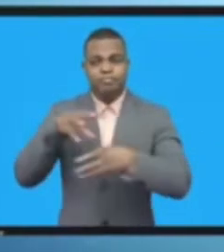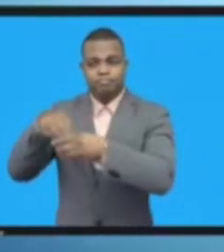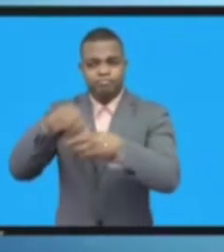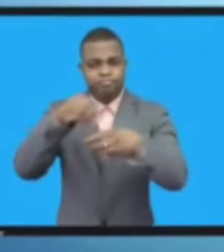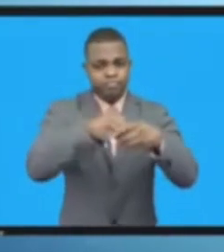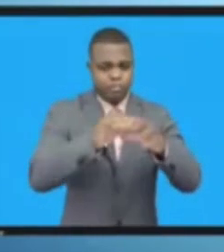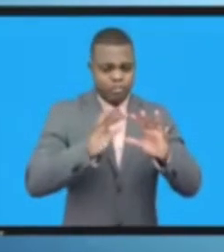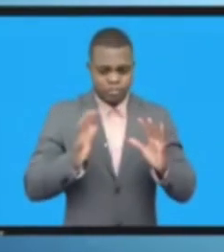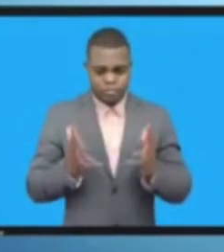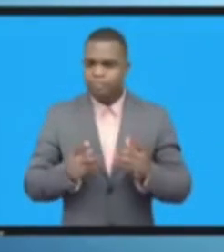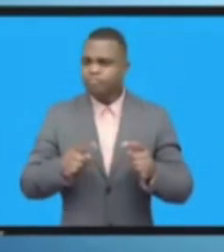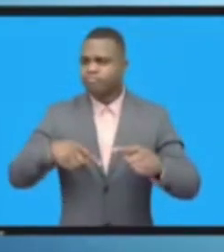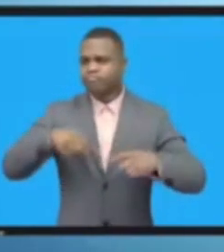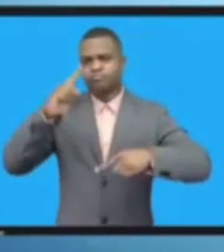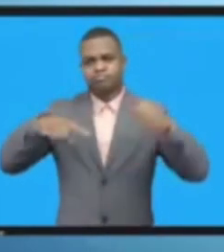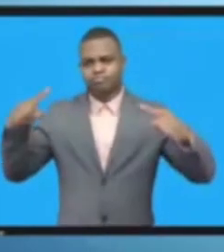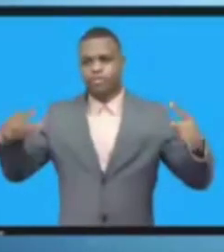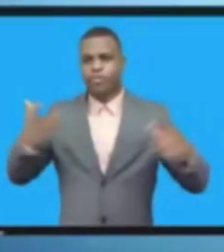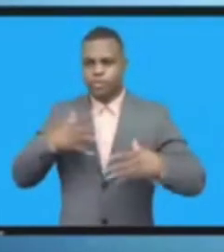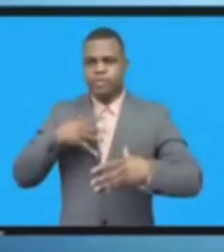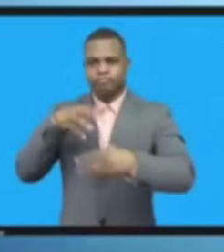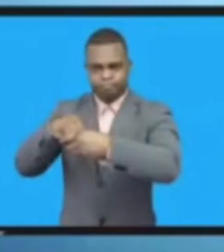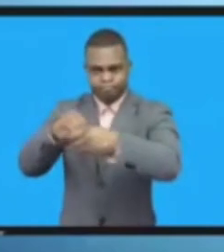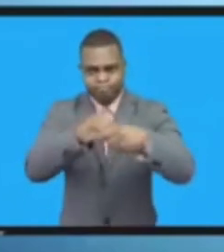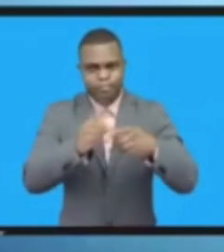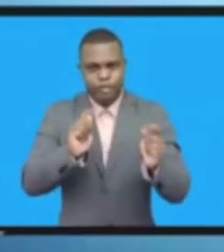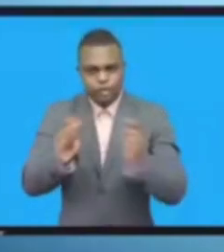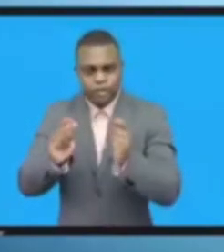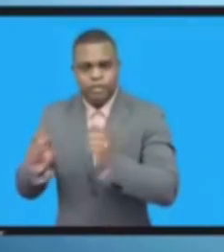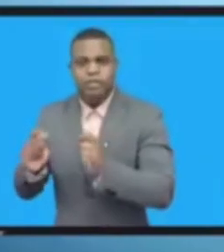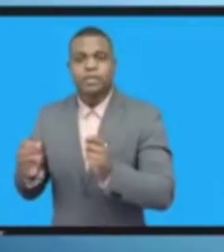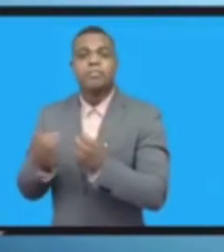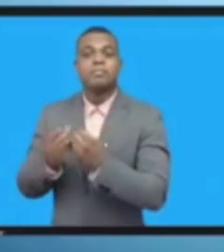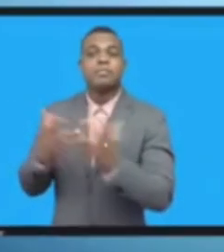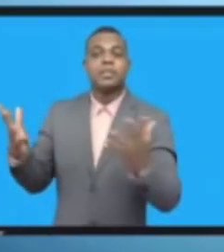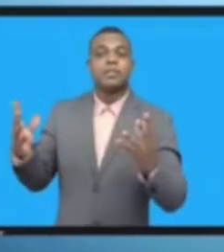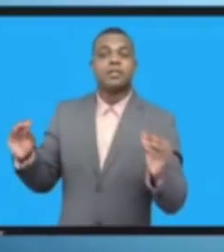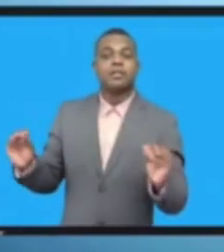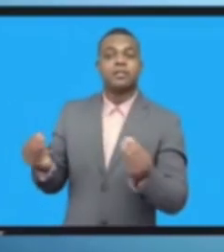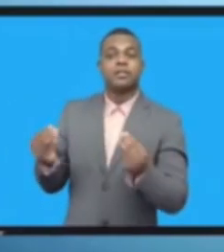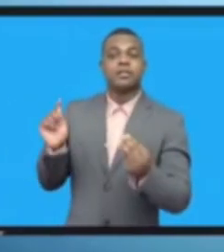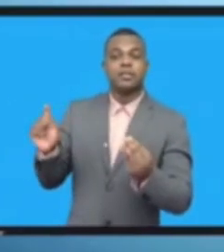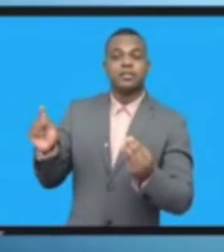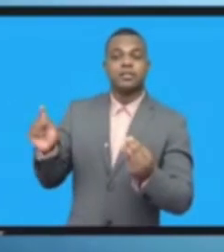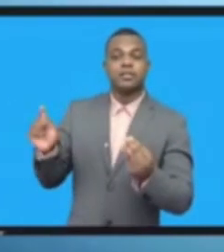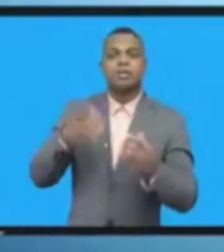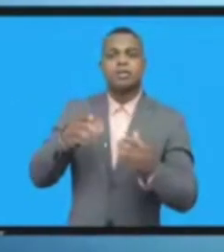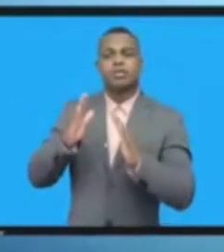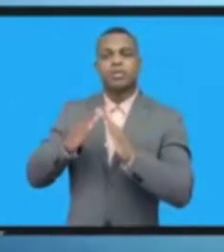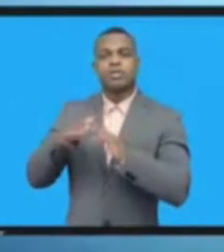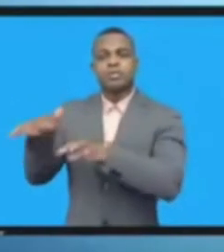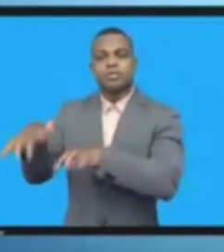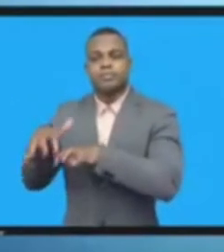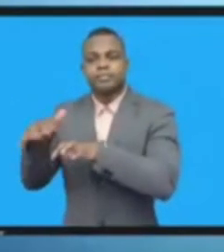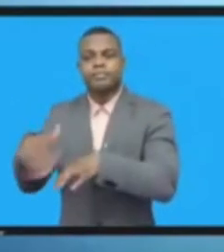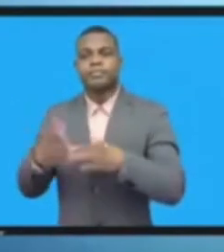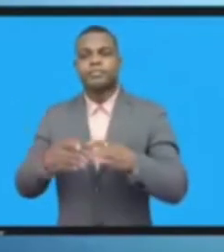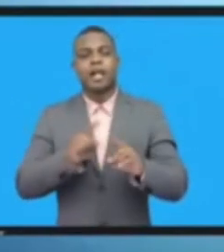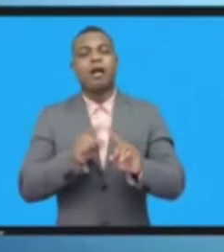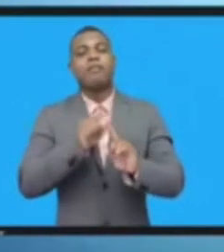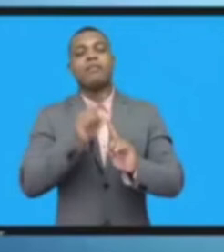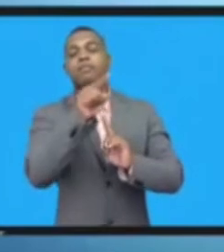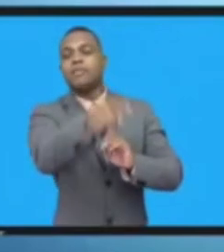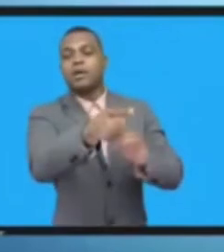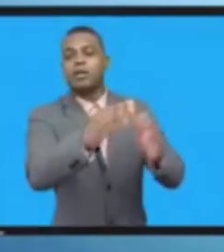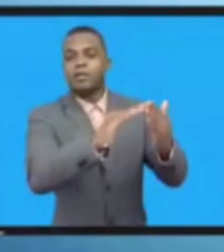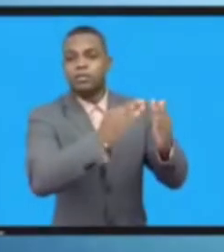والمجتمعات النائية شاركون بشكل متزايد في النقاش حول حوكمة الإنترنت يواجه البعض